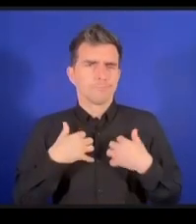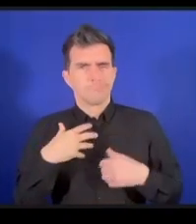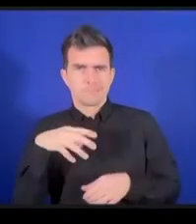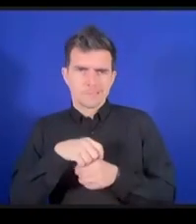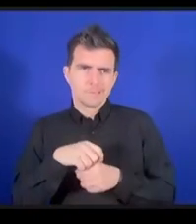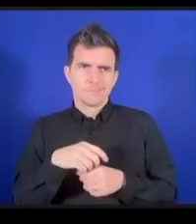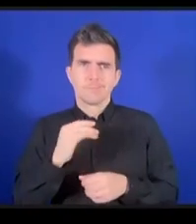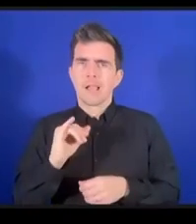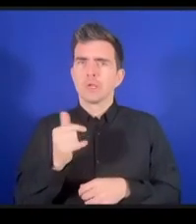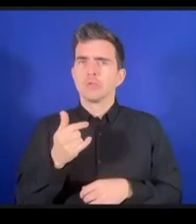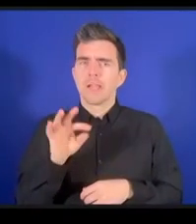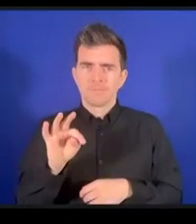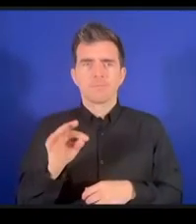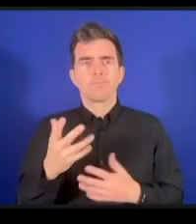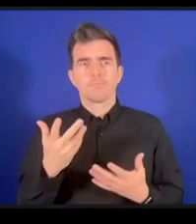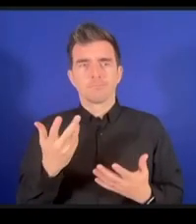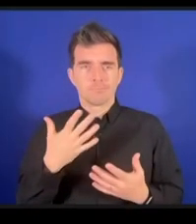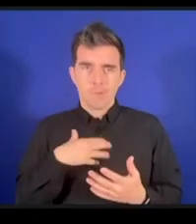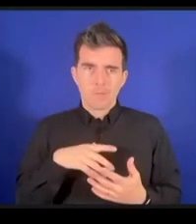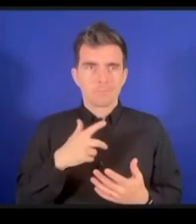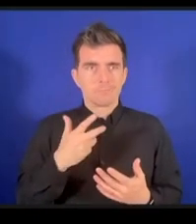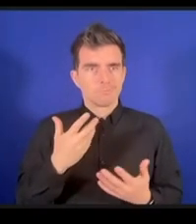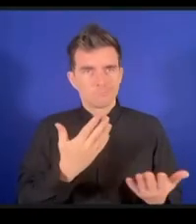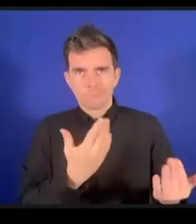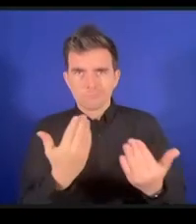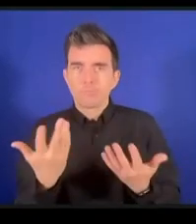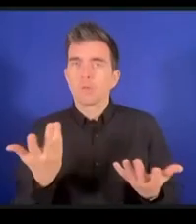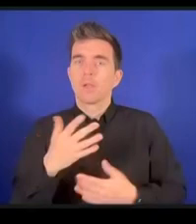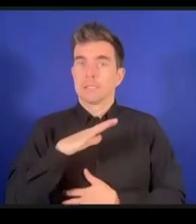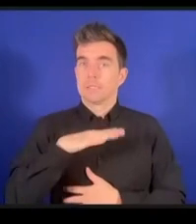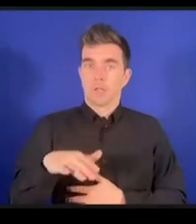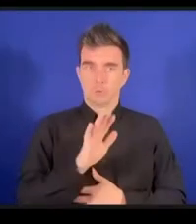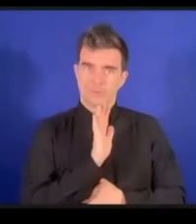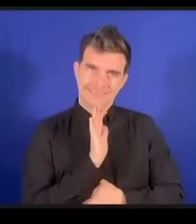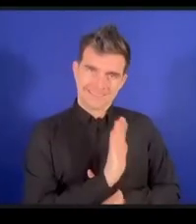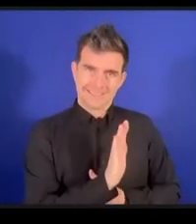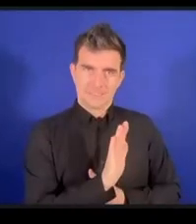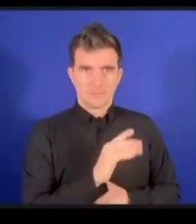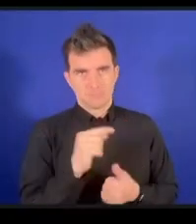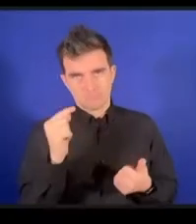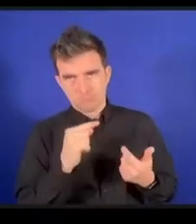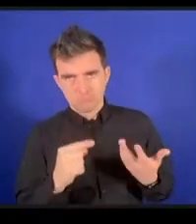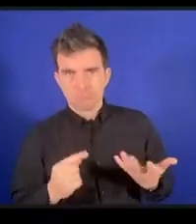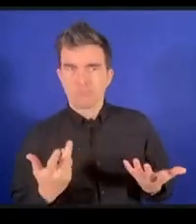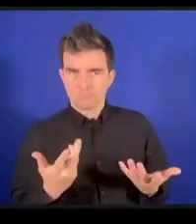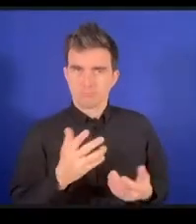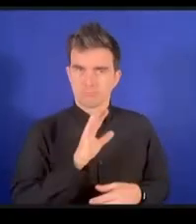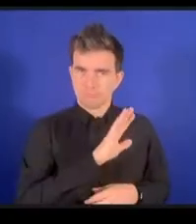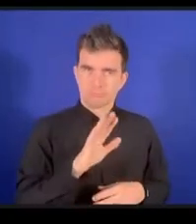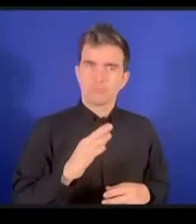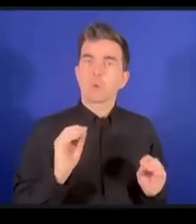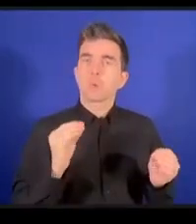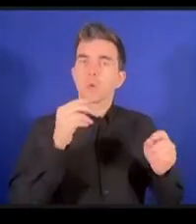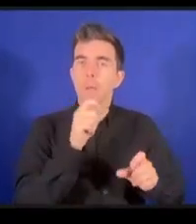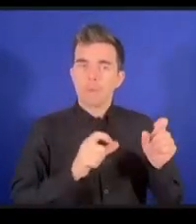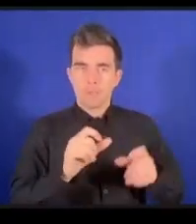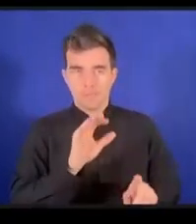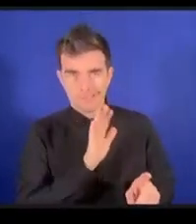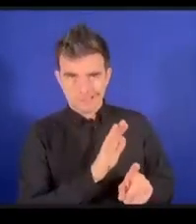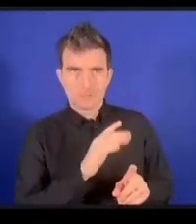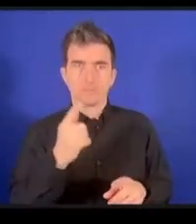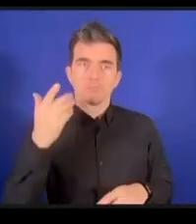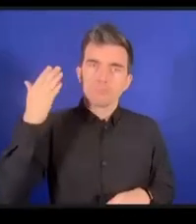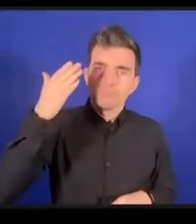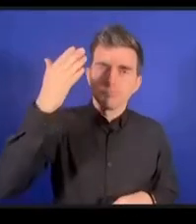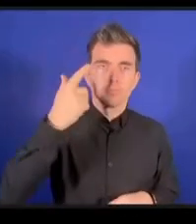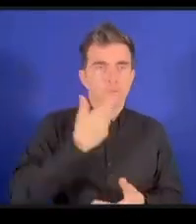子どもの声というのを若者特にサウスの若者と子どもの声をインターネットの将来についての重要な